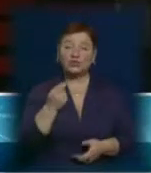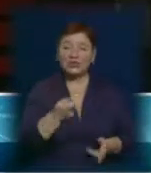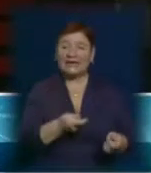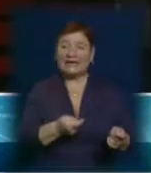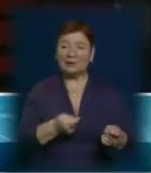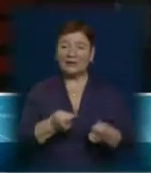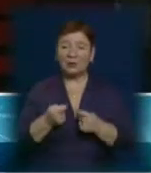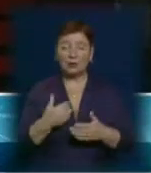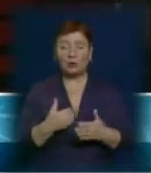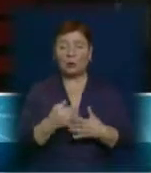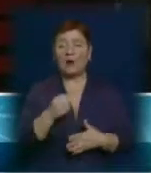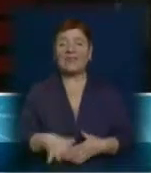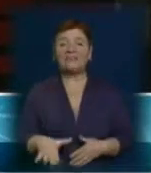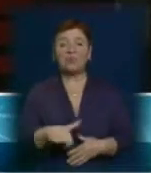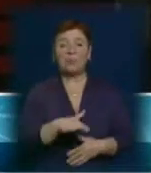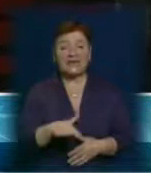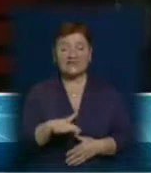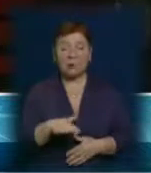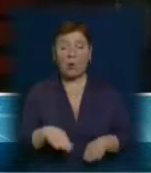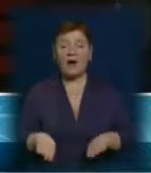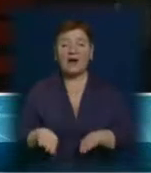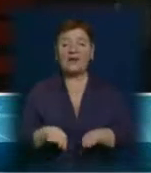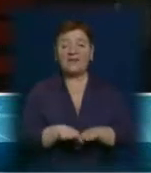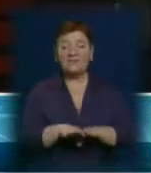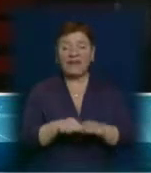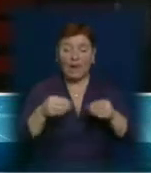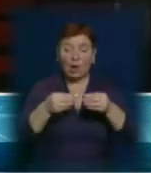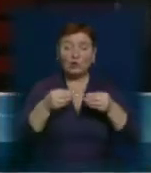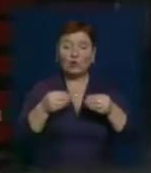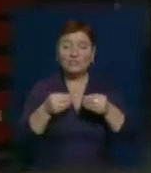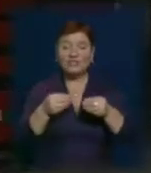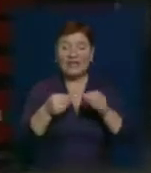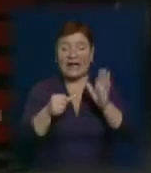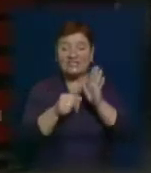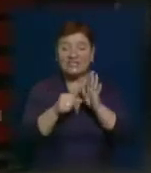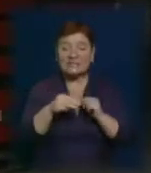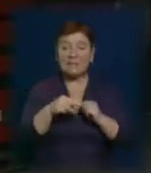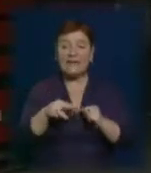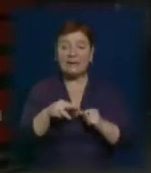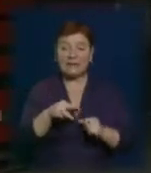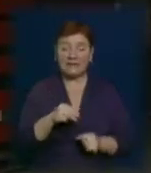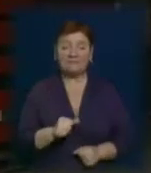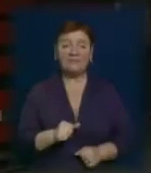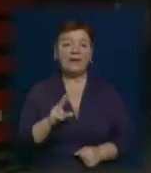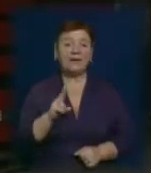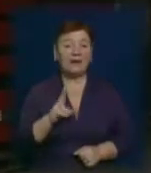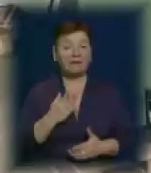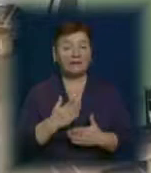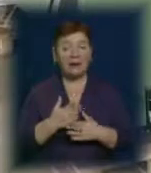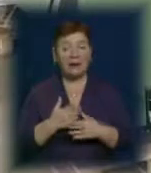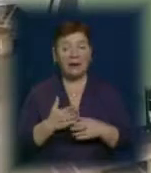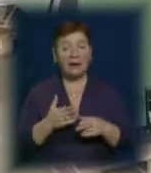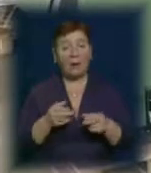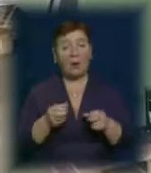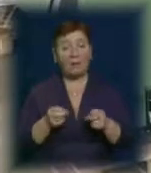до європейського рівня. Товщина сталі – це поки що максимальна 6 міліметрів, що є ризиковано.